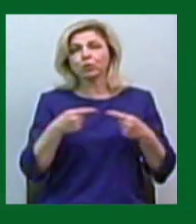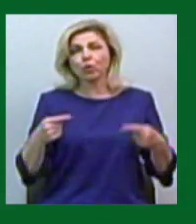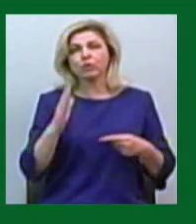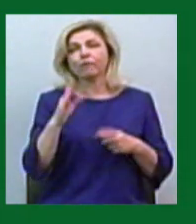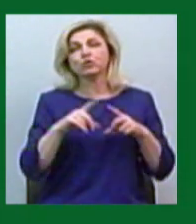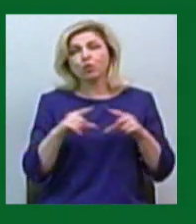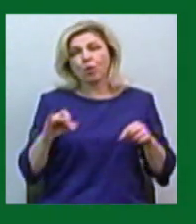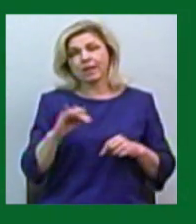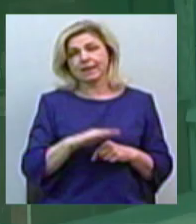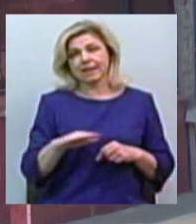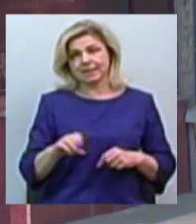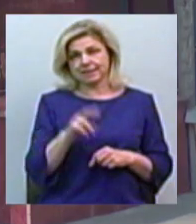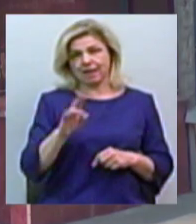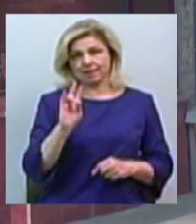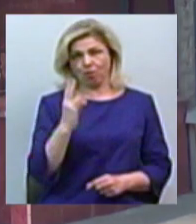Миколаєва.